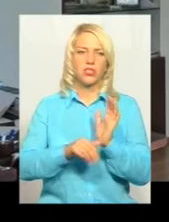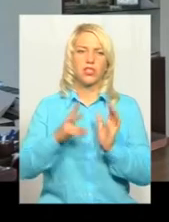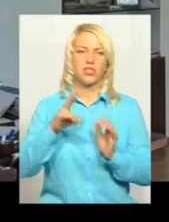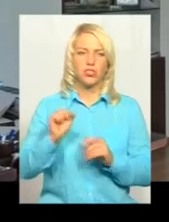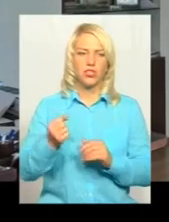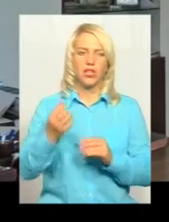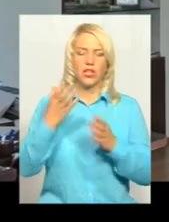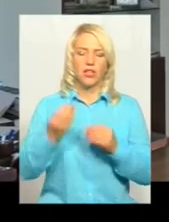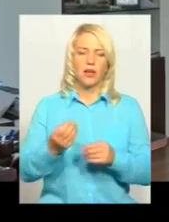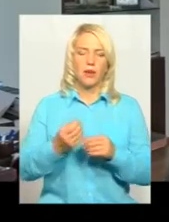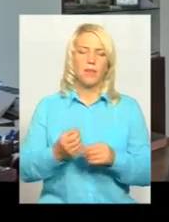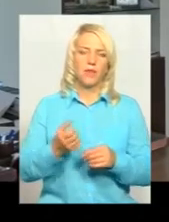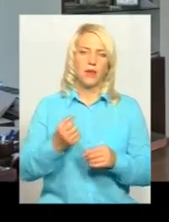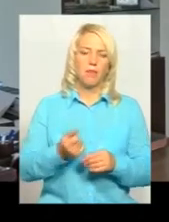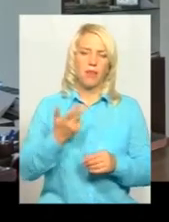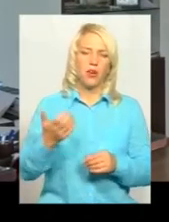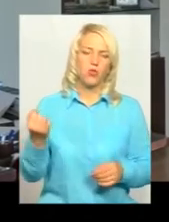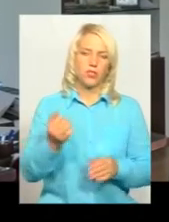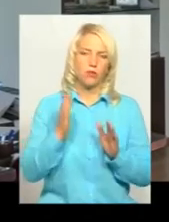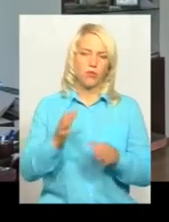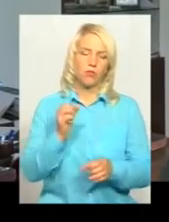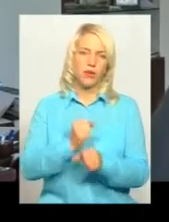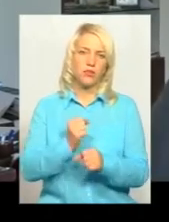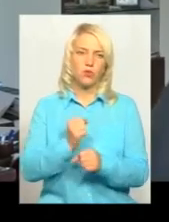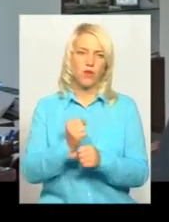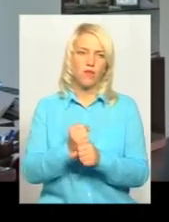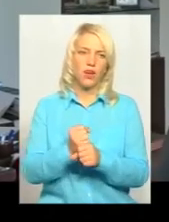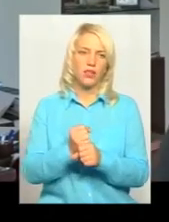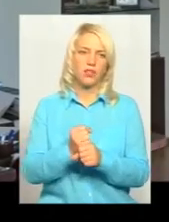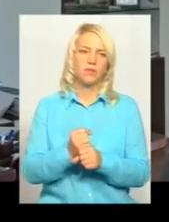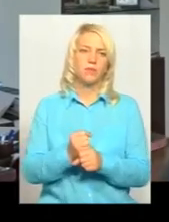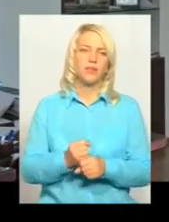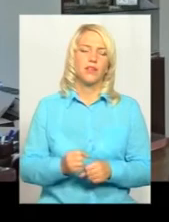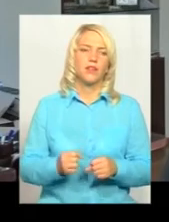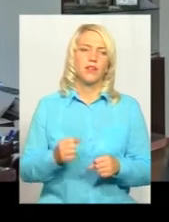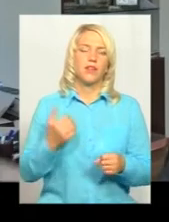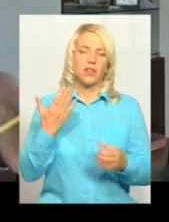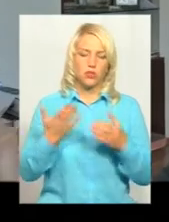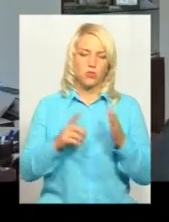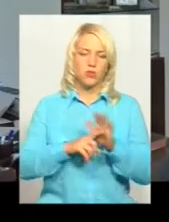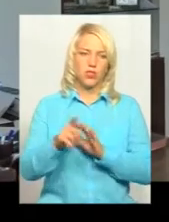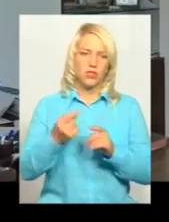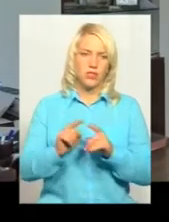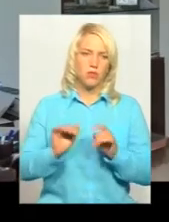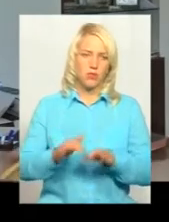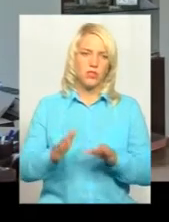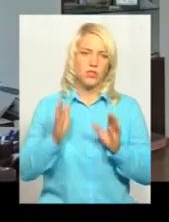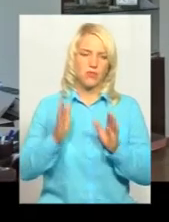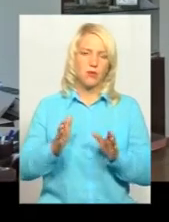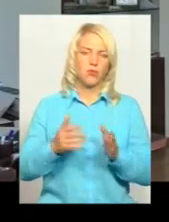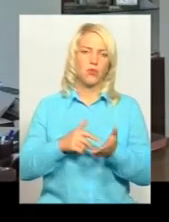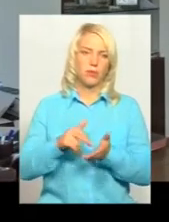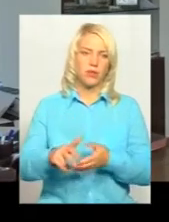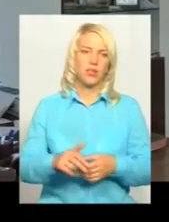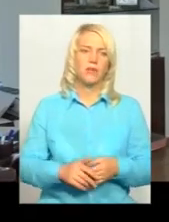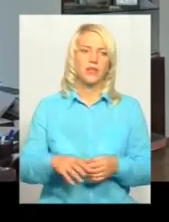ще пару неділів будемо працювати, так думаю, ні в 10 точно. Потім будемо ще отримувати. Раз запустили цей процес, він вже піде, вже сертифіковані всі